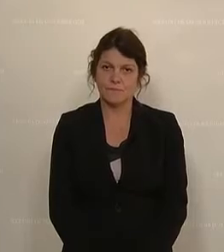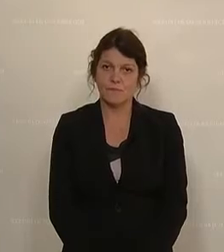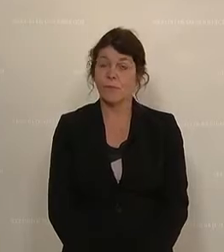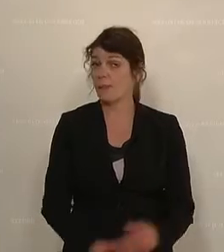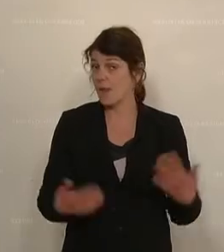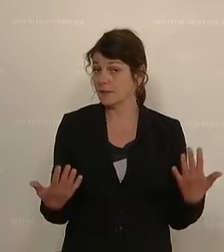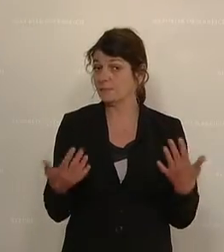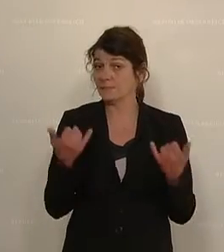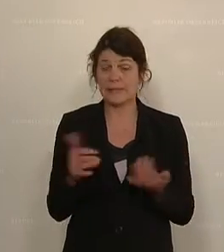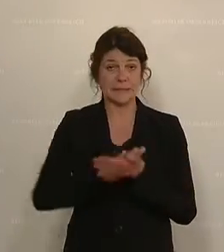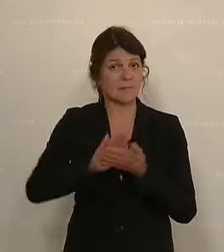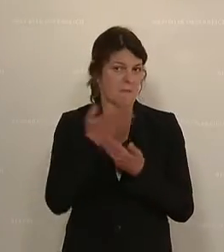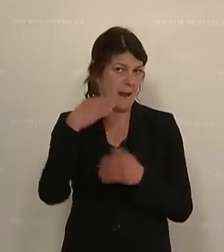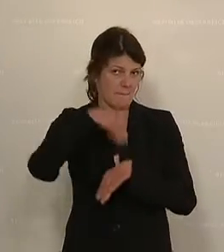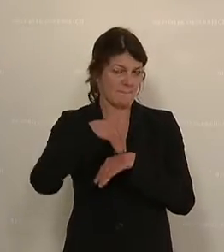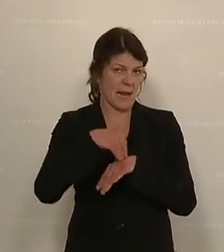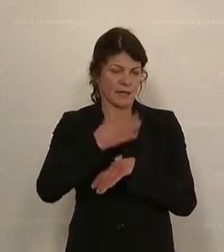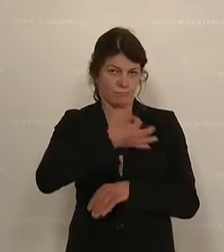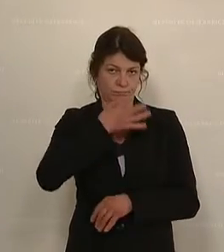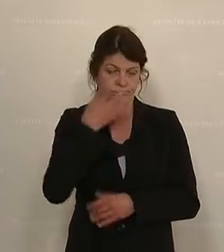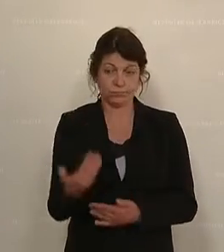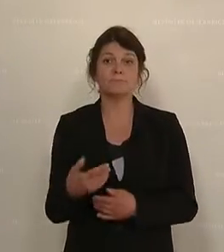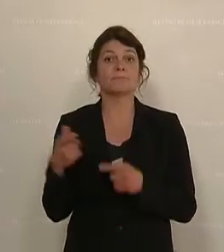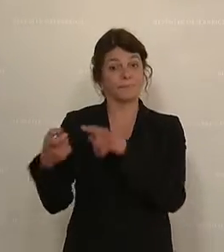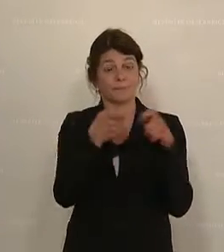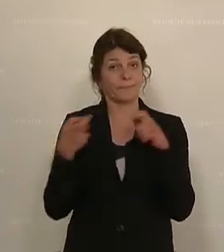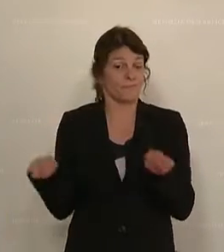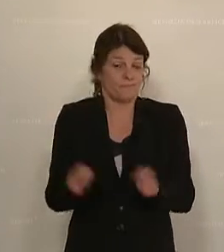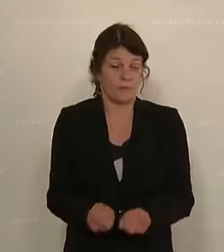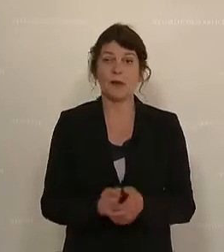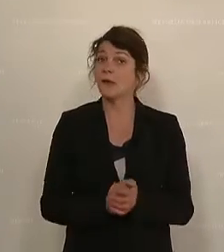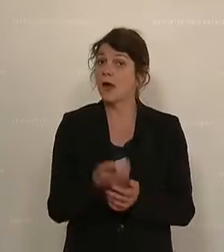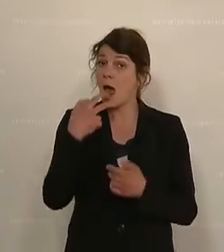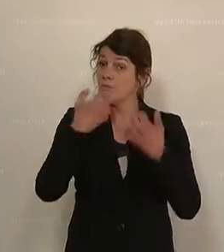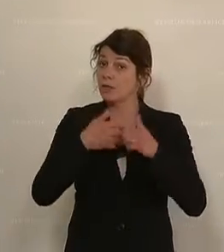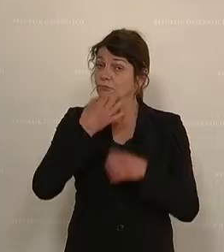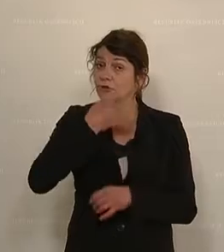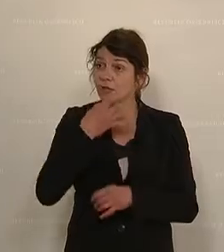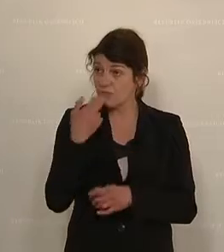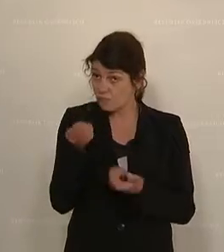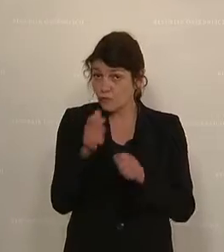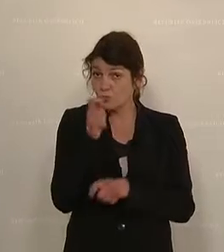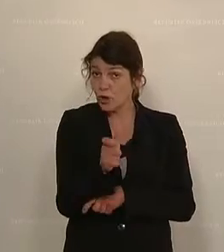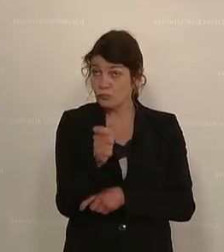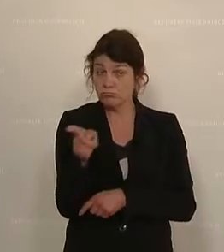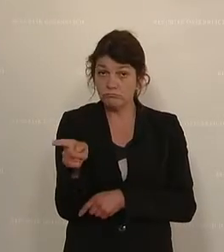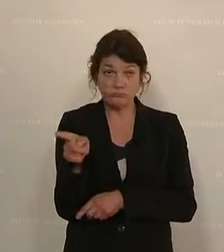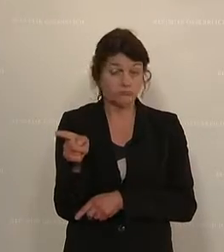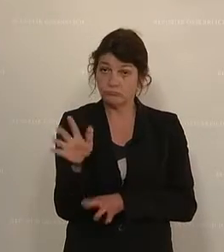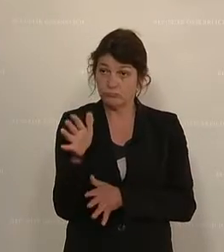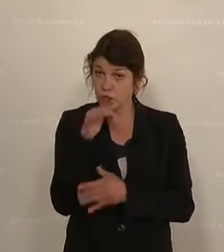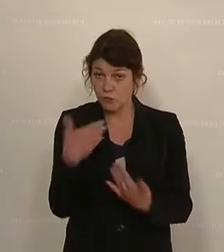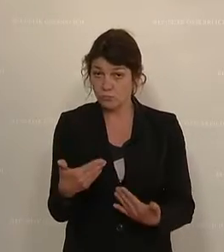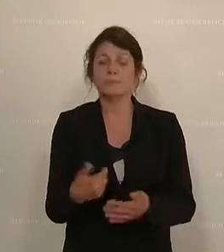Zu Wort ist nun niemand mehr gemeldet, die Debatte ist geschlossen. Wünscht der Herr Berichterstatter das Schlusswort? Das ist